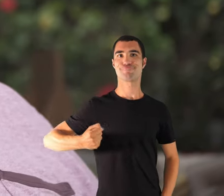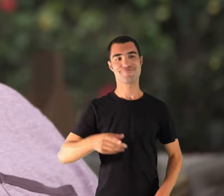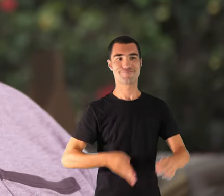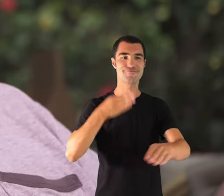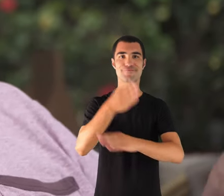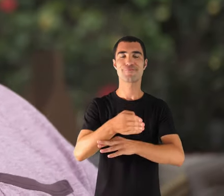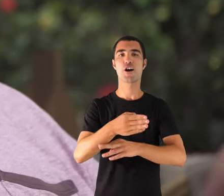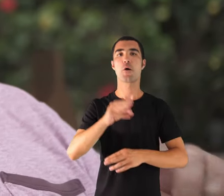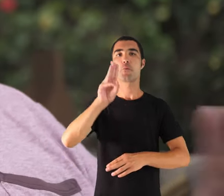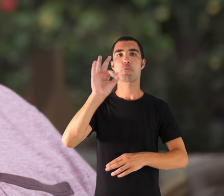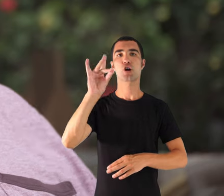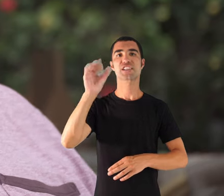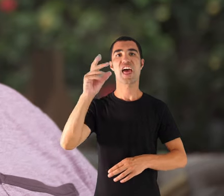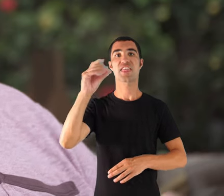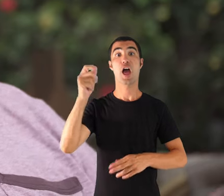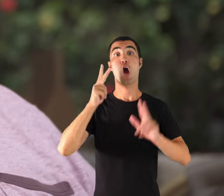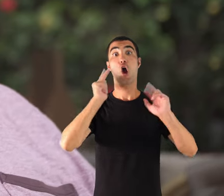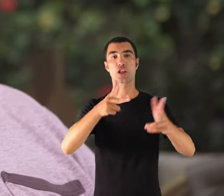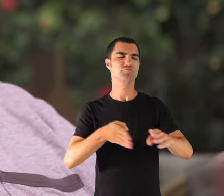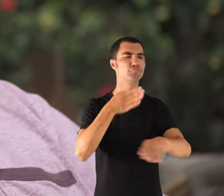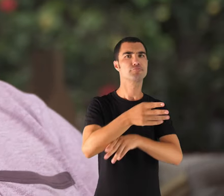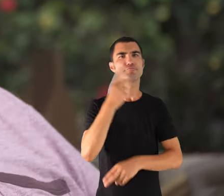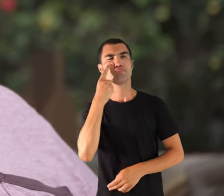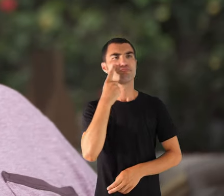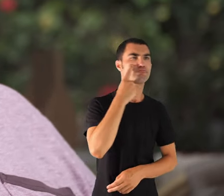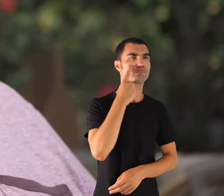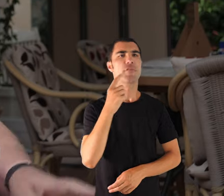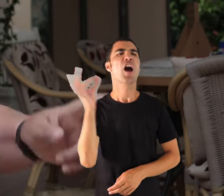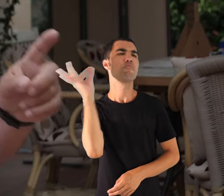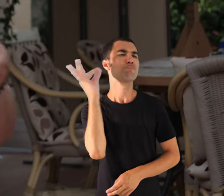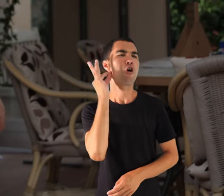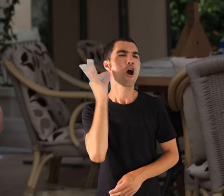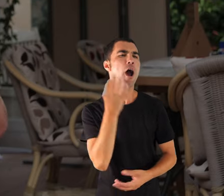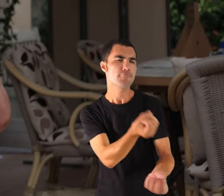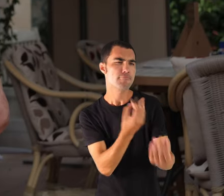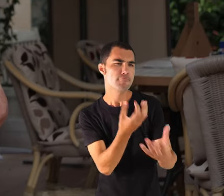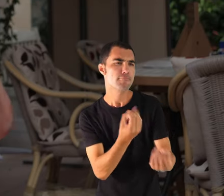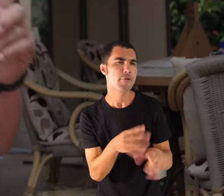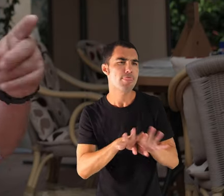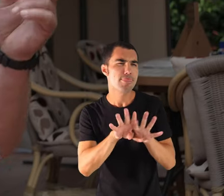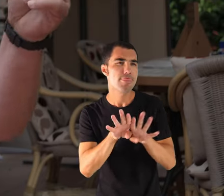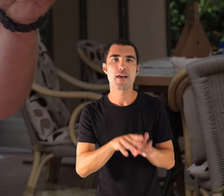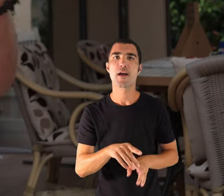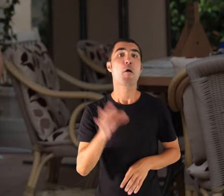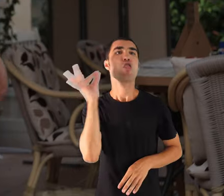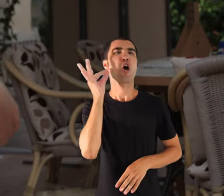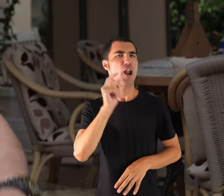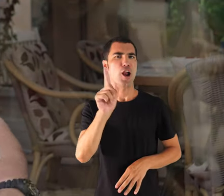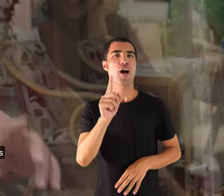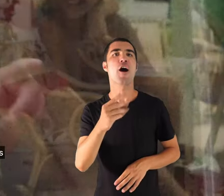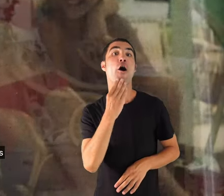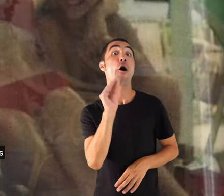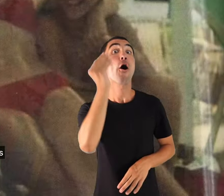a la posada a demanar informació de totes les dones que arribaven, les allotes, jo he dit, les allotes, no les dones, les allotes.